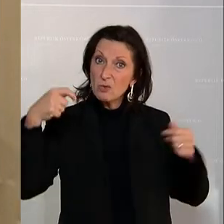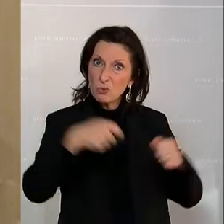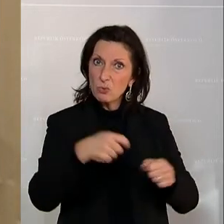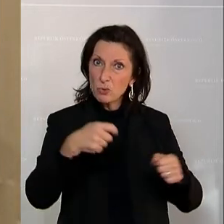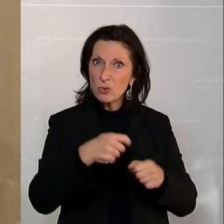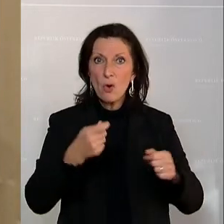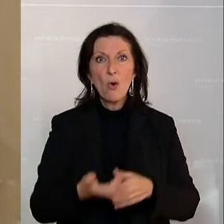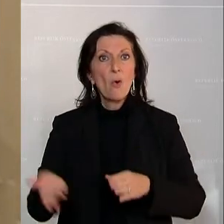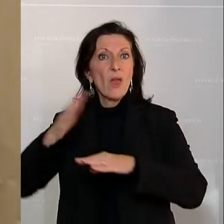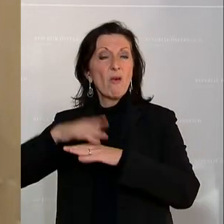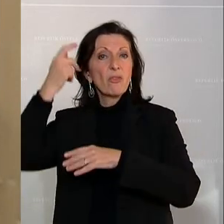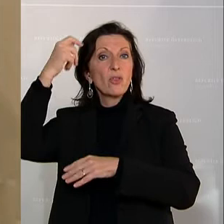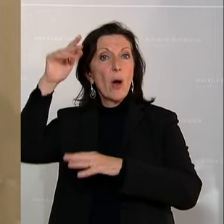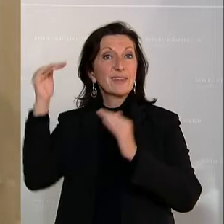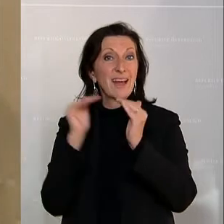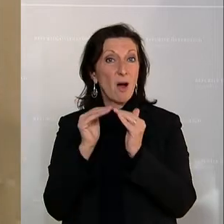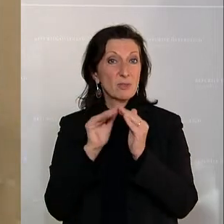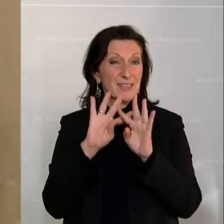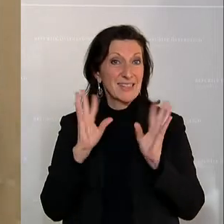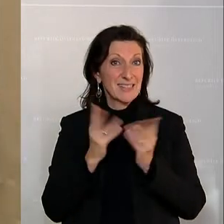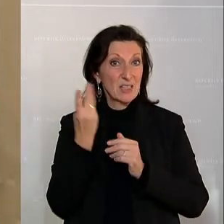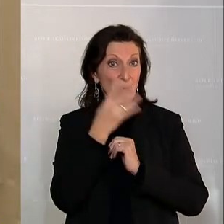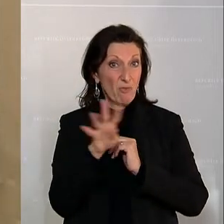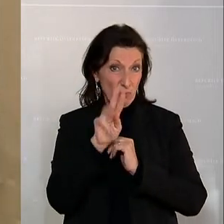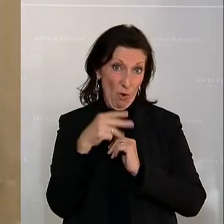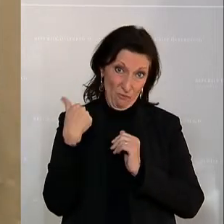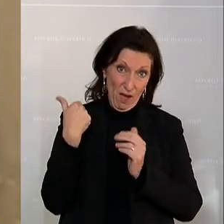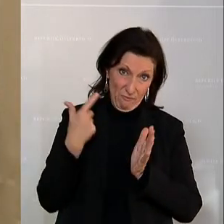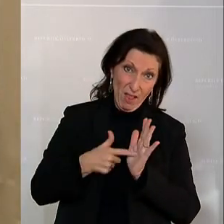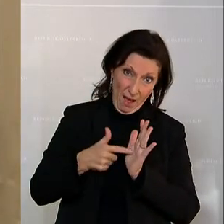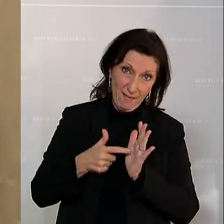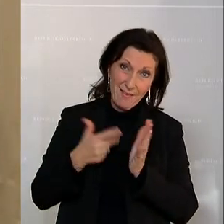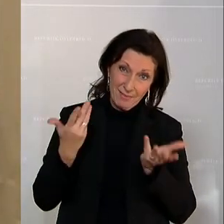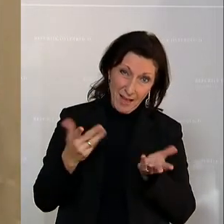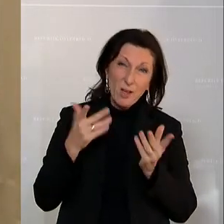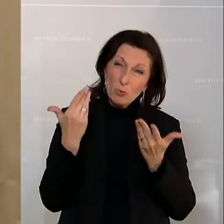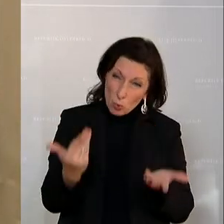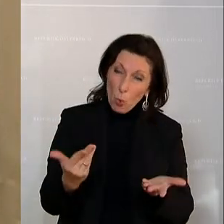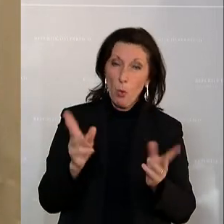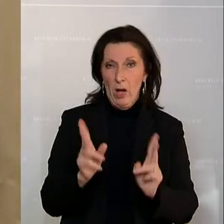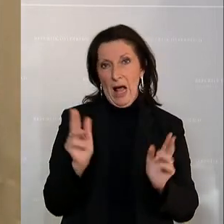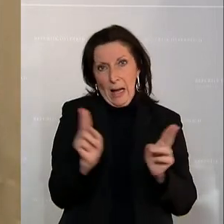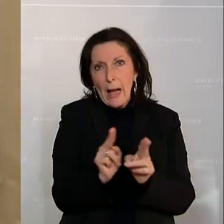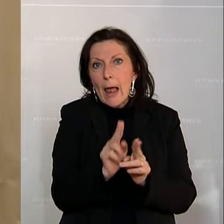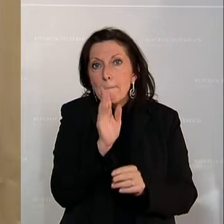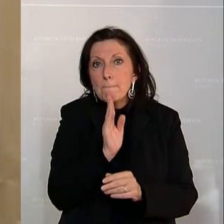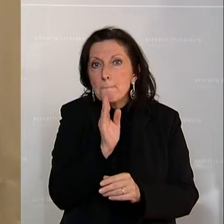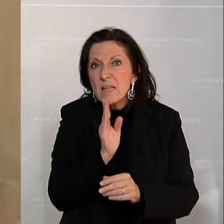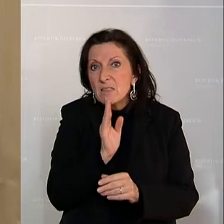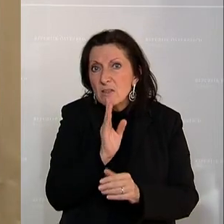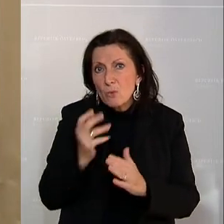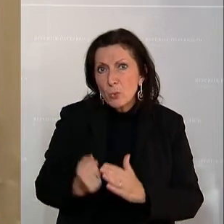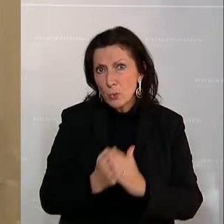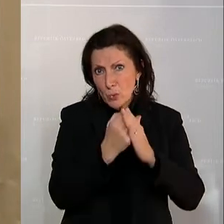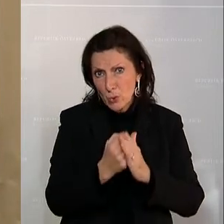Teuerungsausgleich von insgesamt 400 Euro gefordert haben. Das würde kleine und mittlere Pensionen finanziell stärker